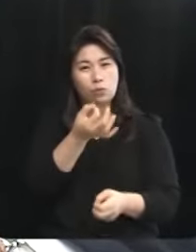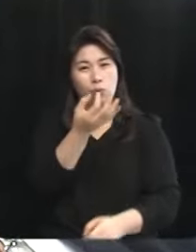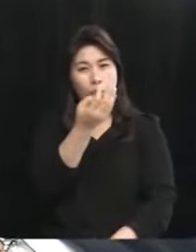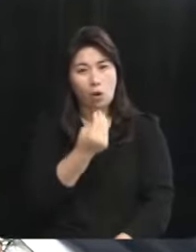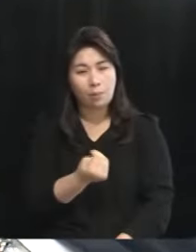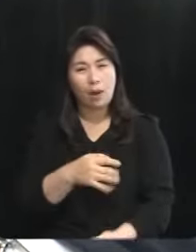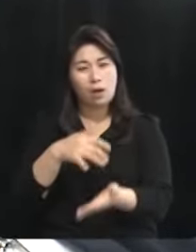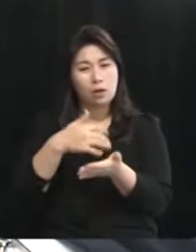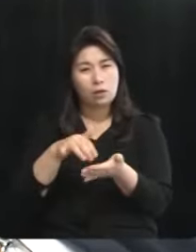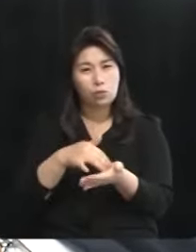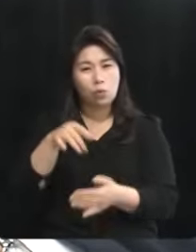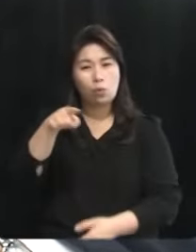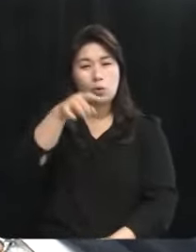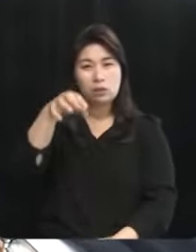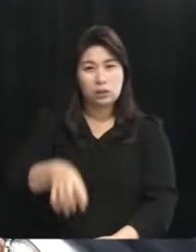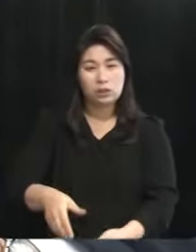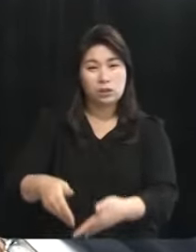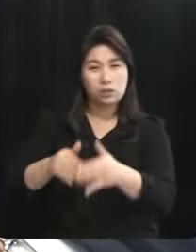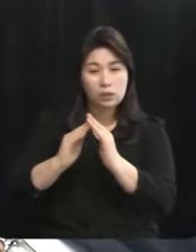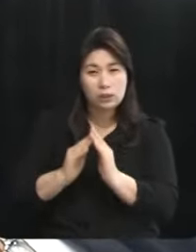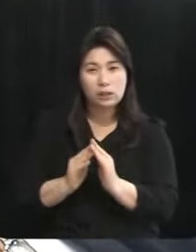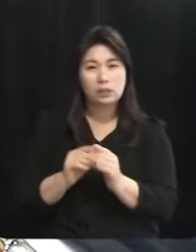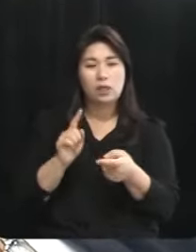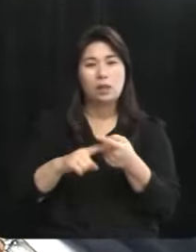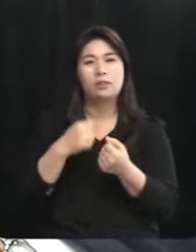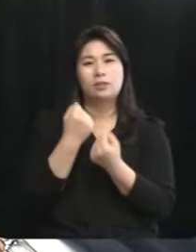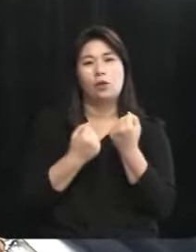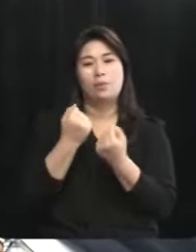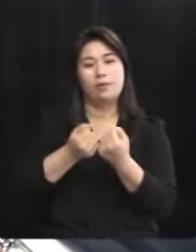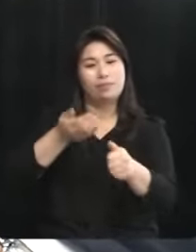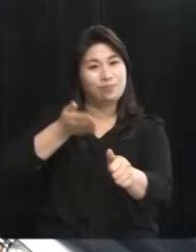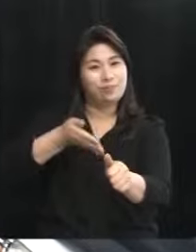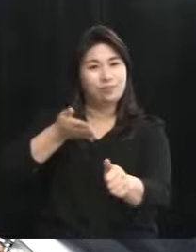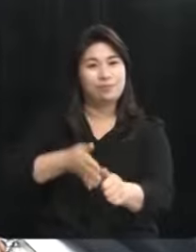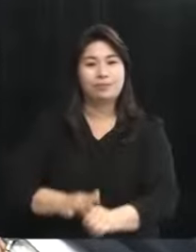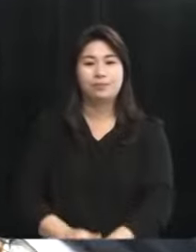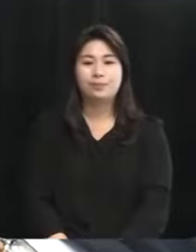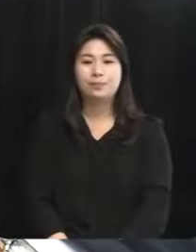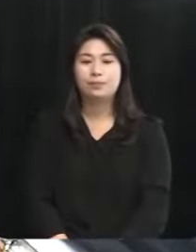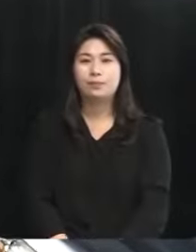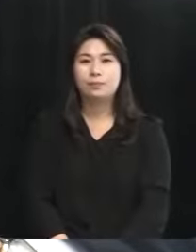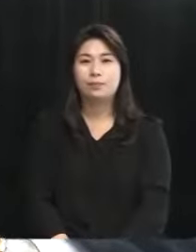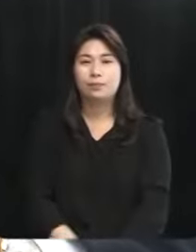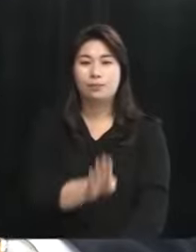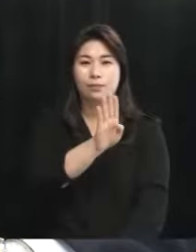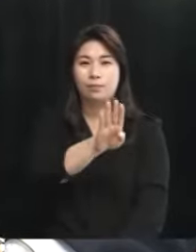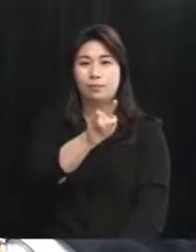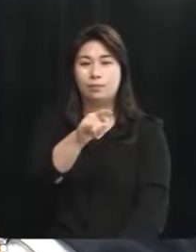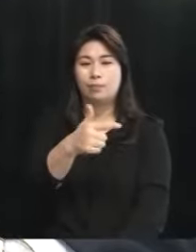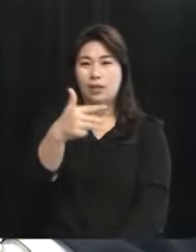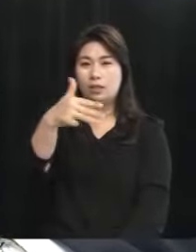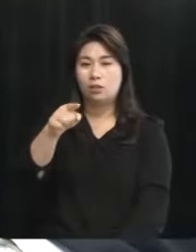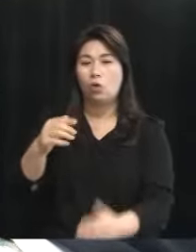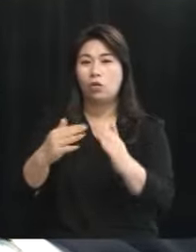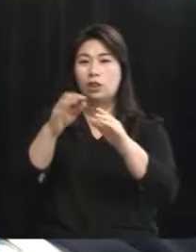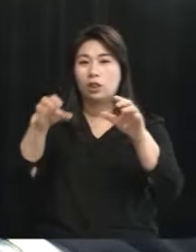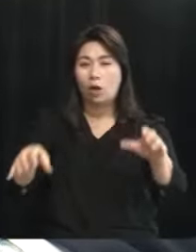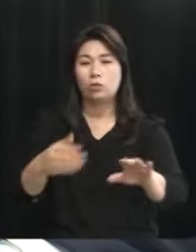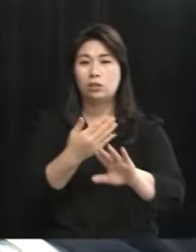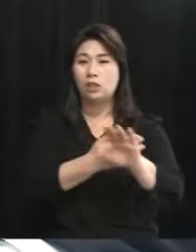또 어디에 설치할 것인지 그에 대한 설명 잠시 부탁드리겠습니다 네 벤처타운은 다른 지역에도 있는